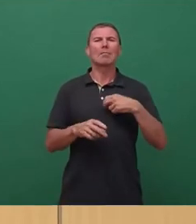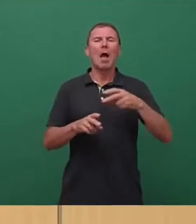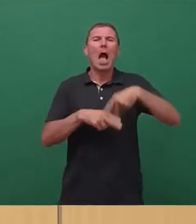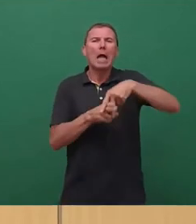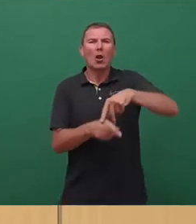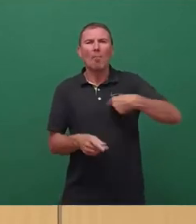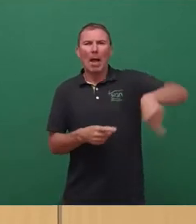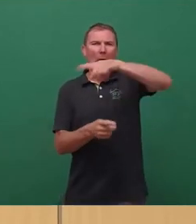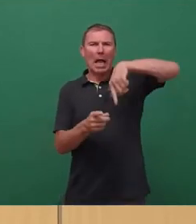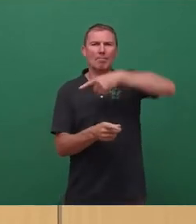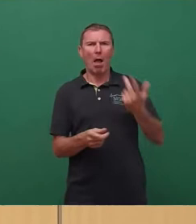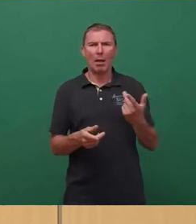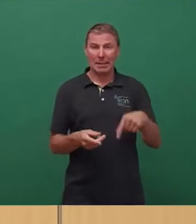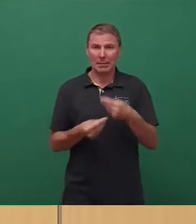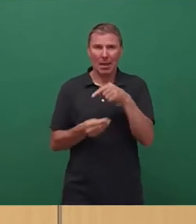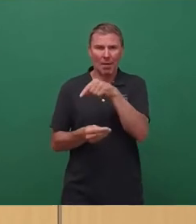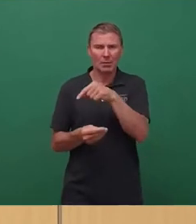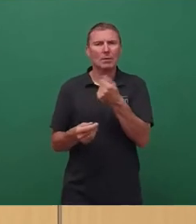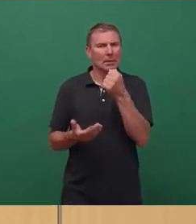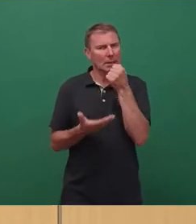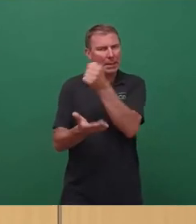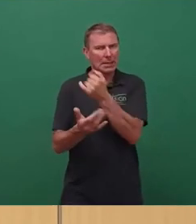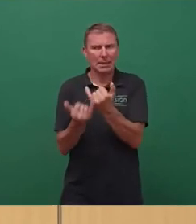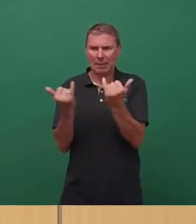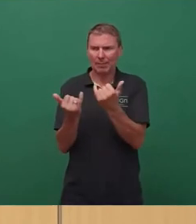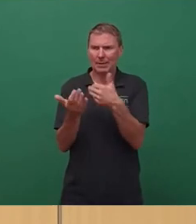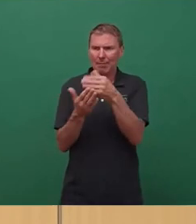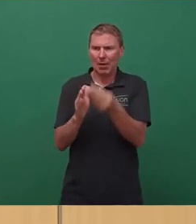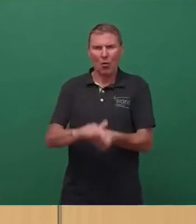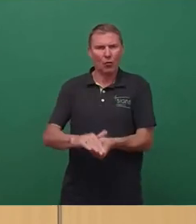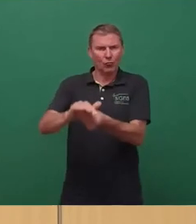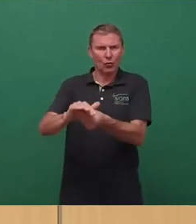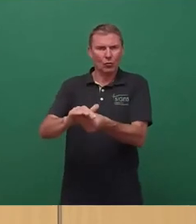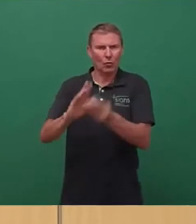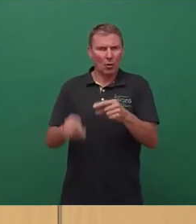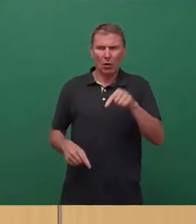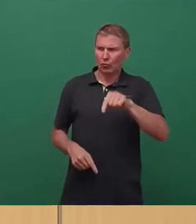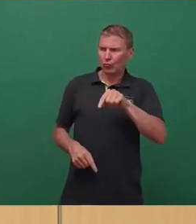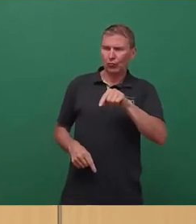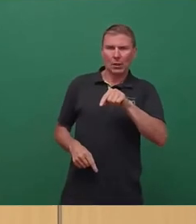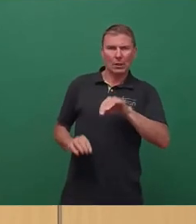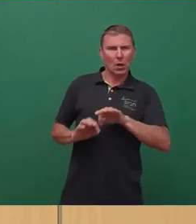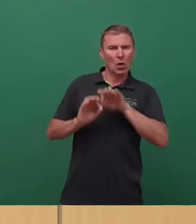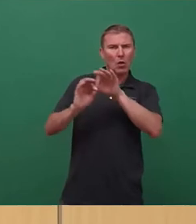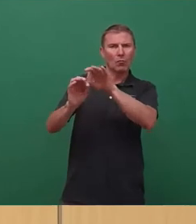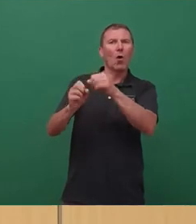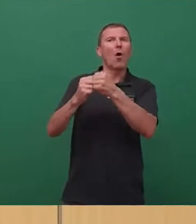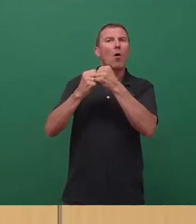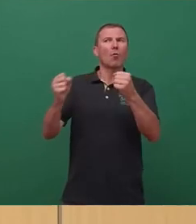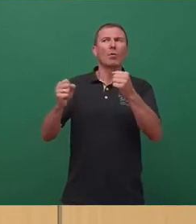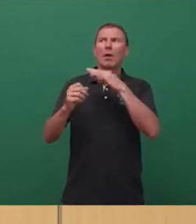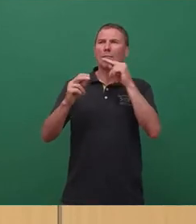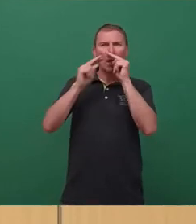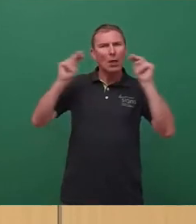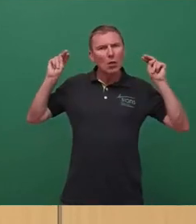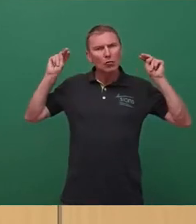Verhandlungen an, glaube ich, wie es mit der weiteren Unterstützung seitens der Stadt für diese große und von vielen Zuschauern ja auch